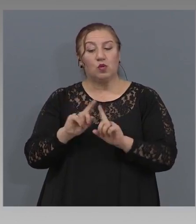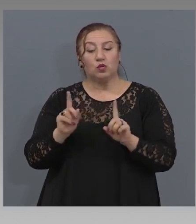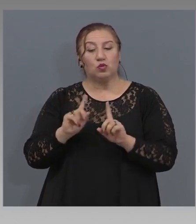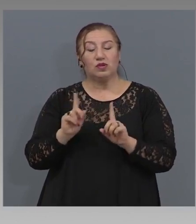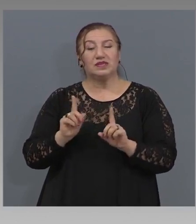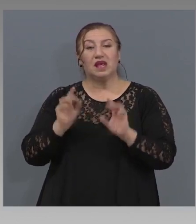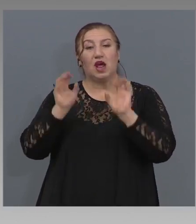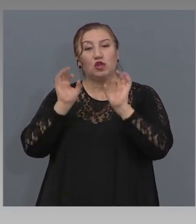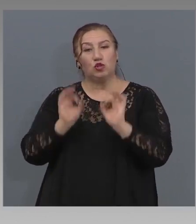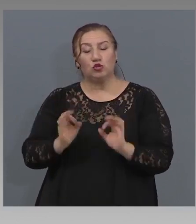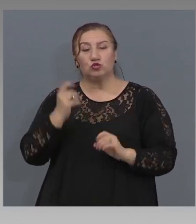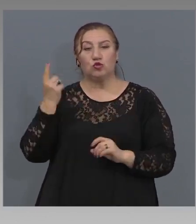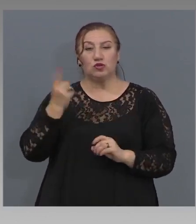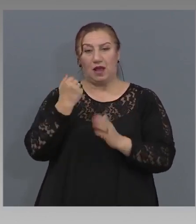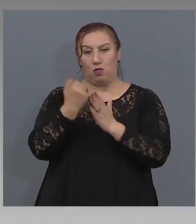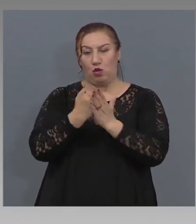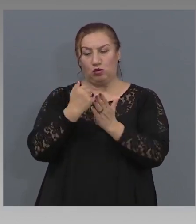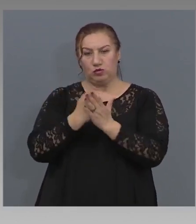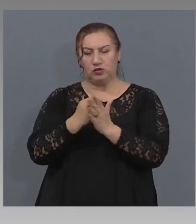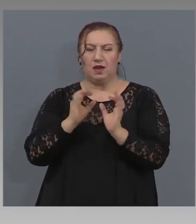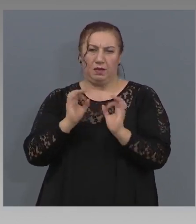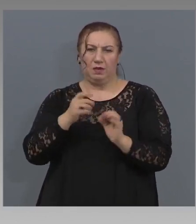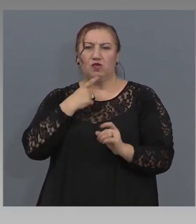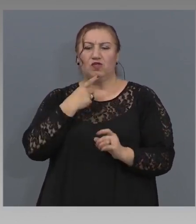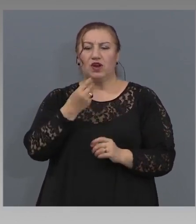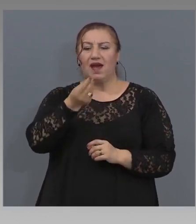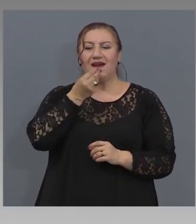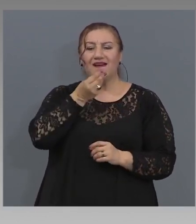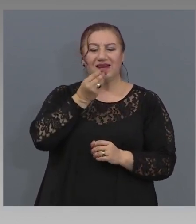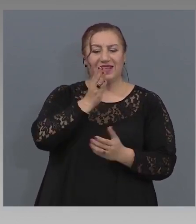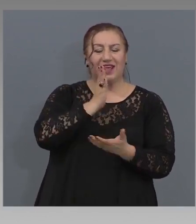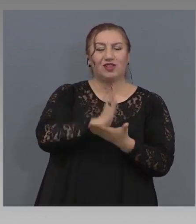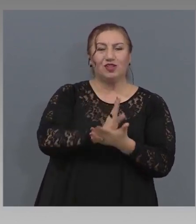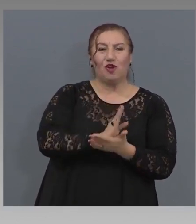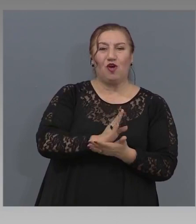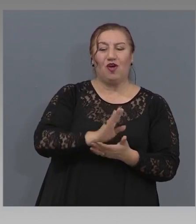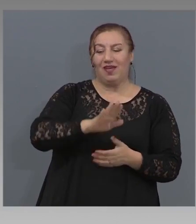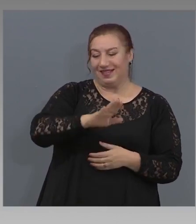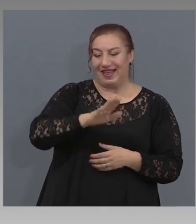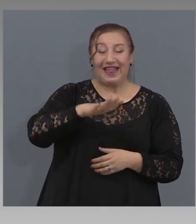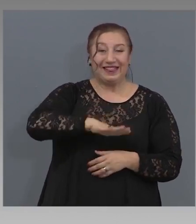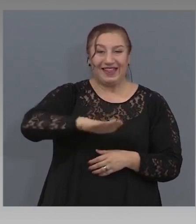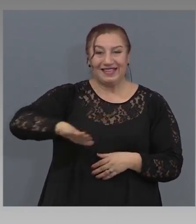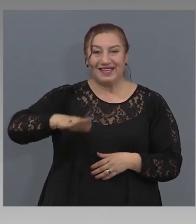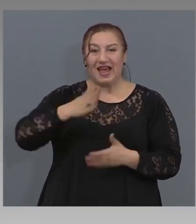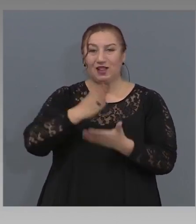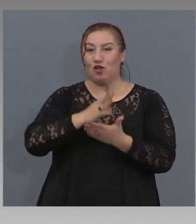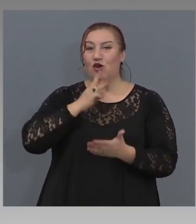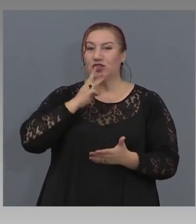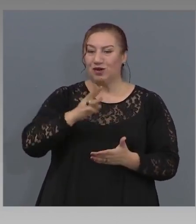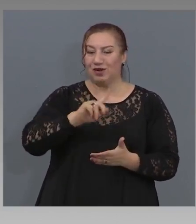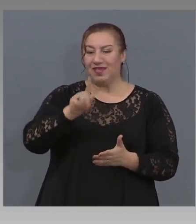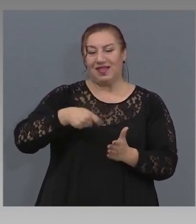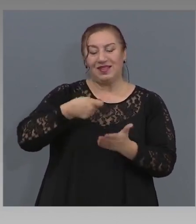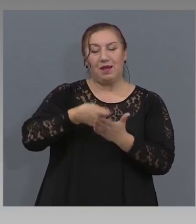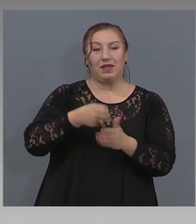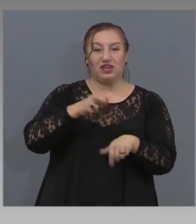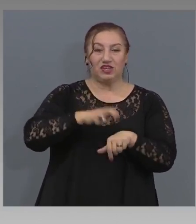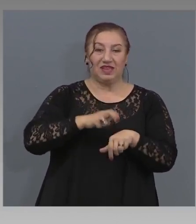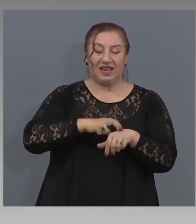точно само економически. Говоря, примерно, за храни до 3 години за деца да не се плащат. Това е повече към демографския.